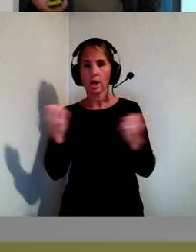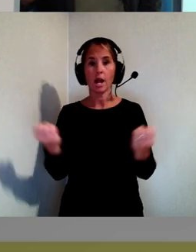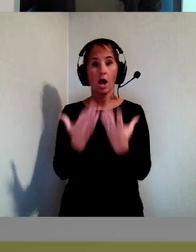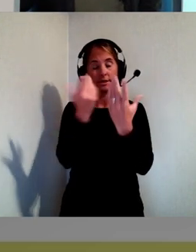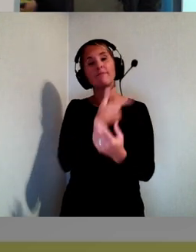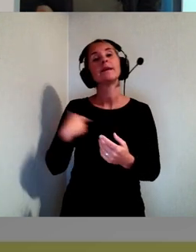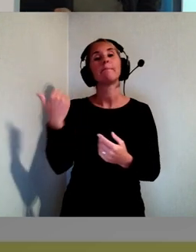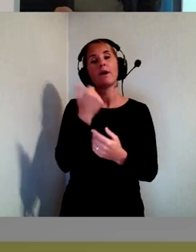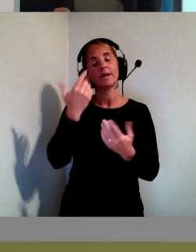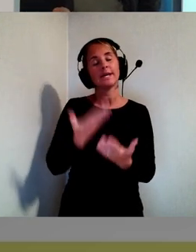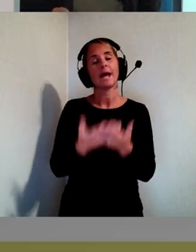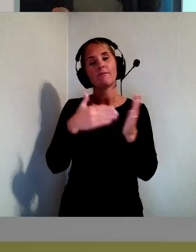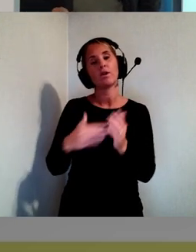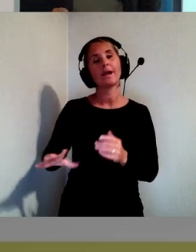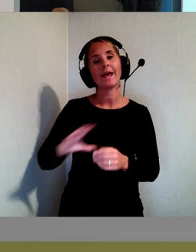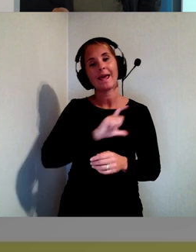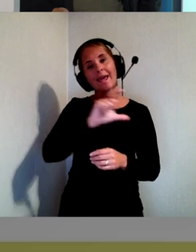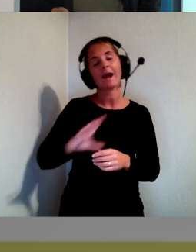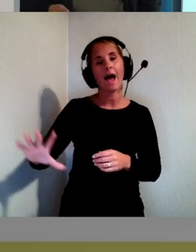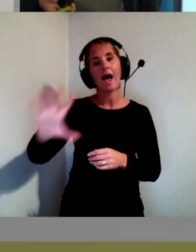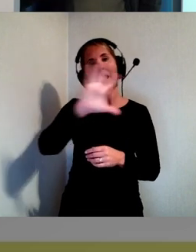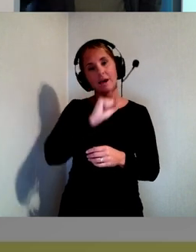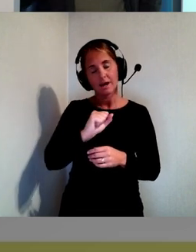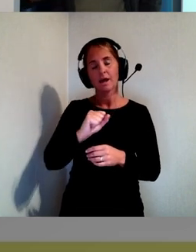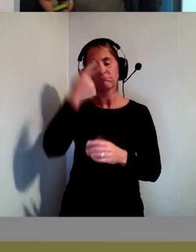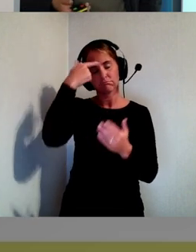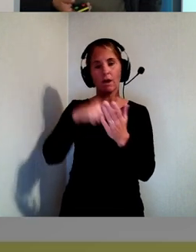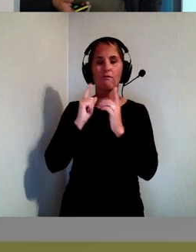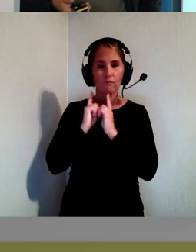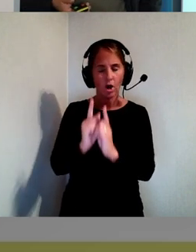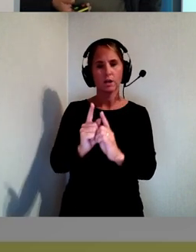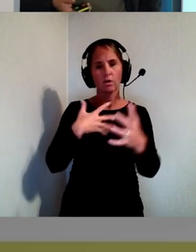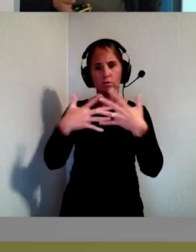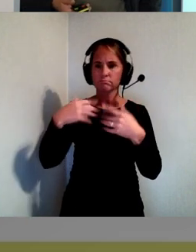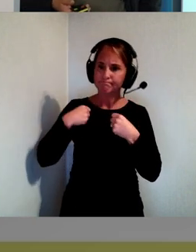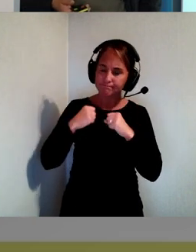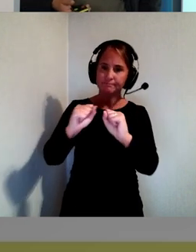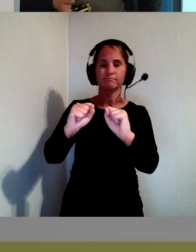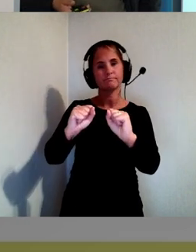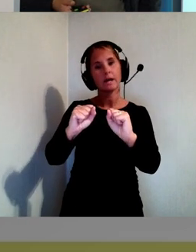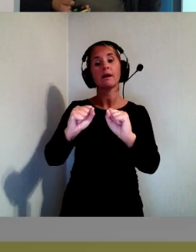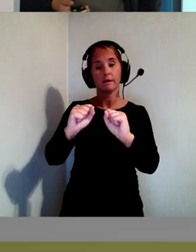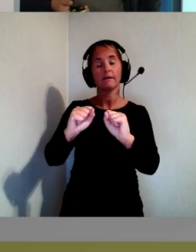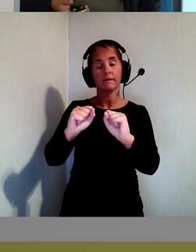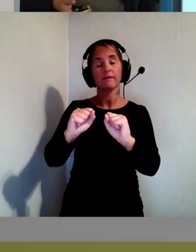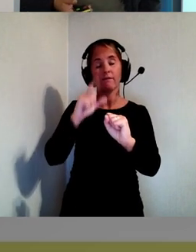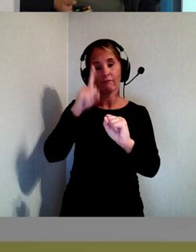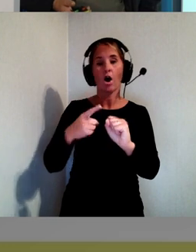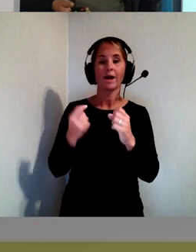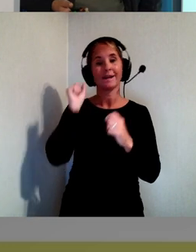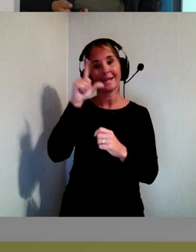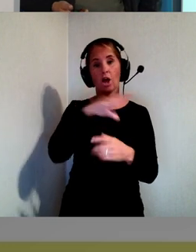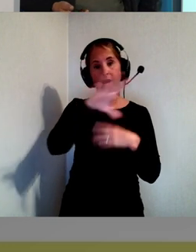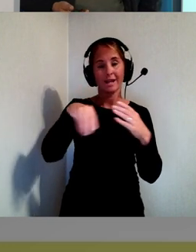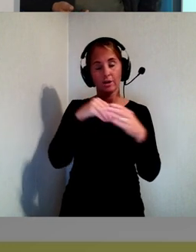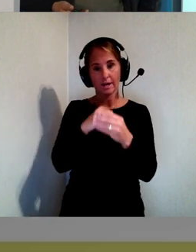och vidta åtgärder för digital inkludering. Och det är ju i allra högsta grad en tvärsektoriell fråga. Det är ingenting som en myndighet